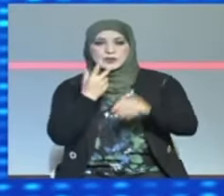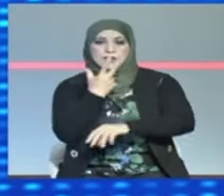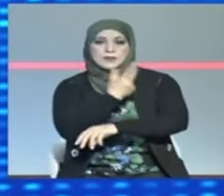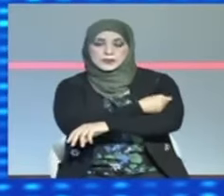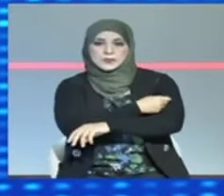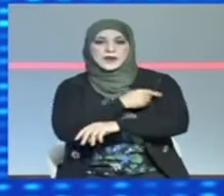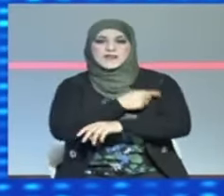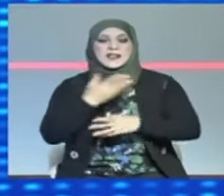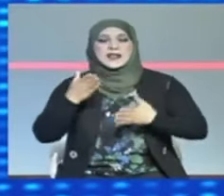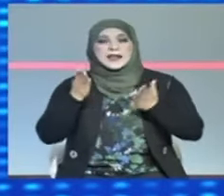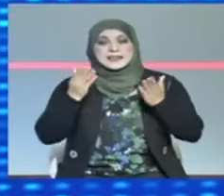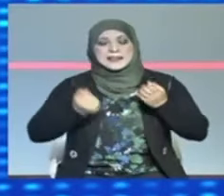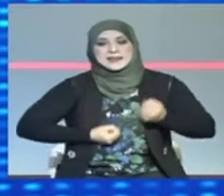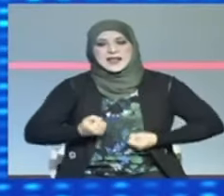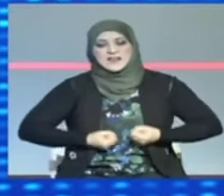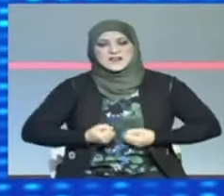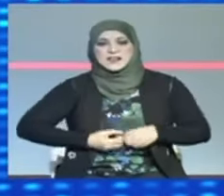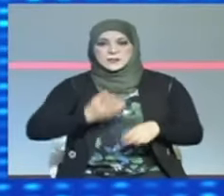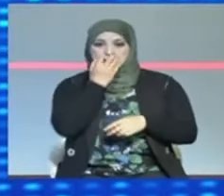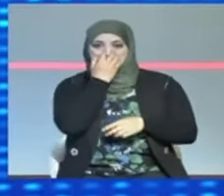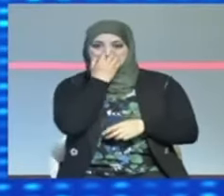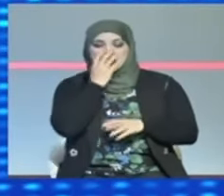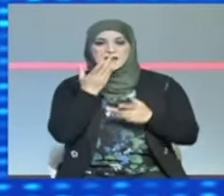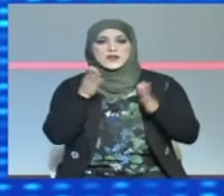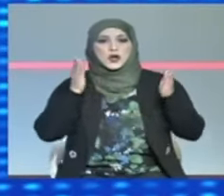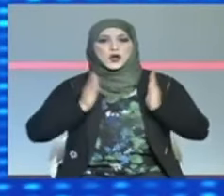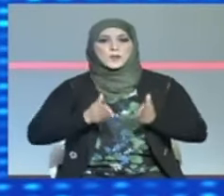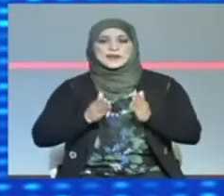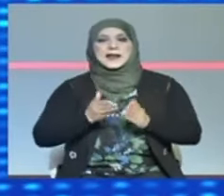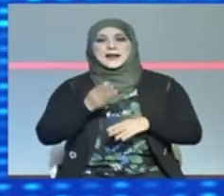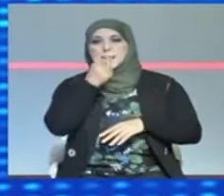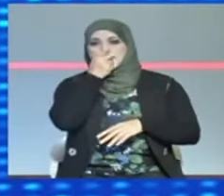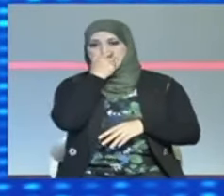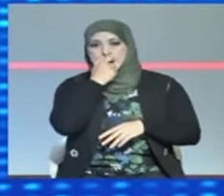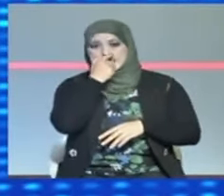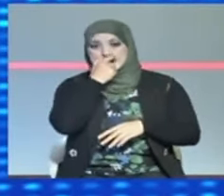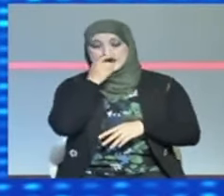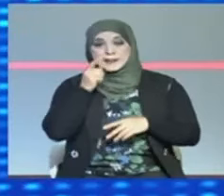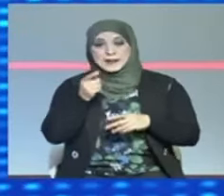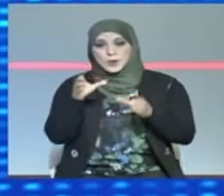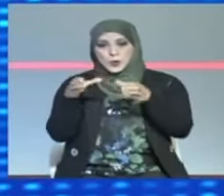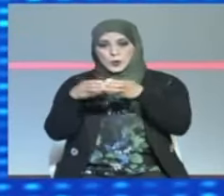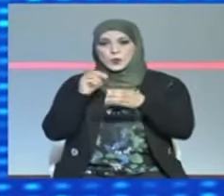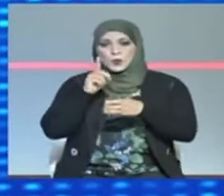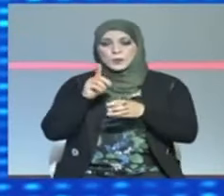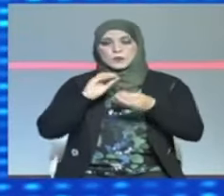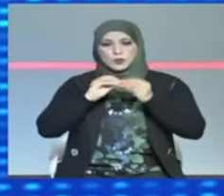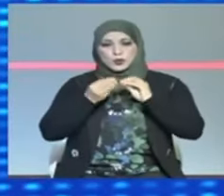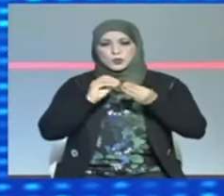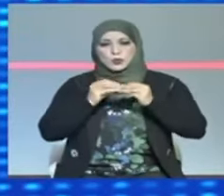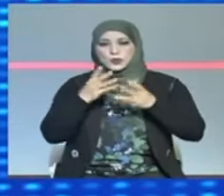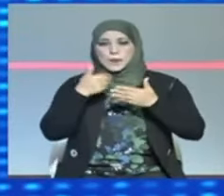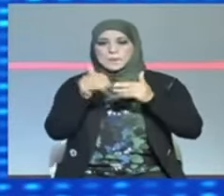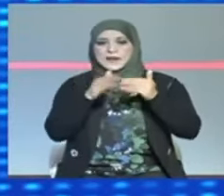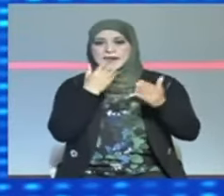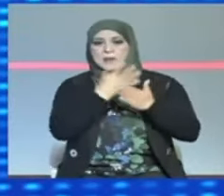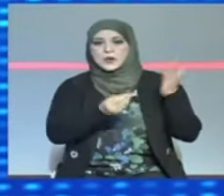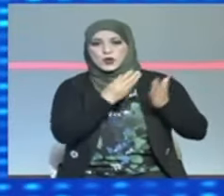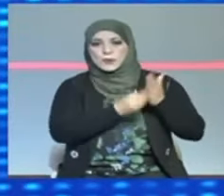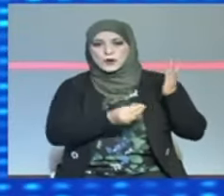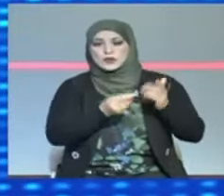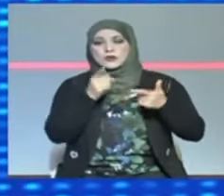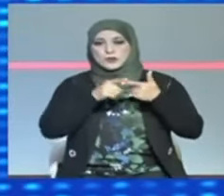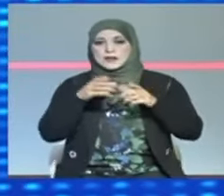الأنعاش الطبي بالمستشفى الجامعي فاتوما بورقيبة بالمونستير هؤلاء يعانون من نقص في التجهيزات وفي